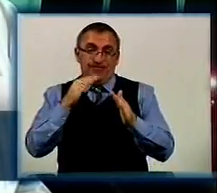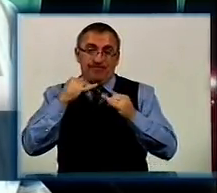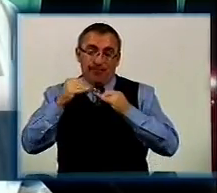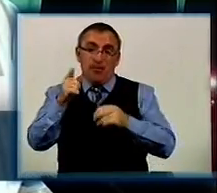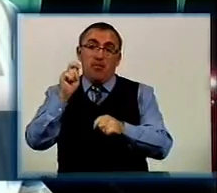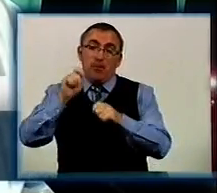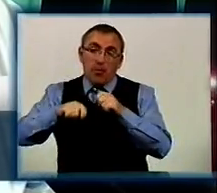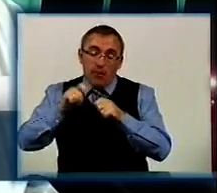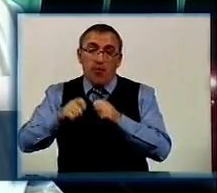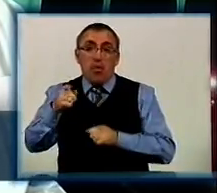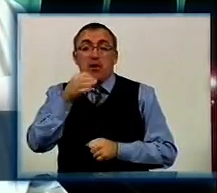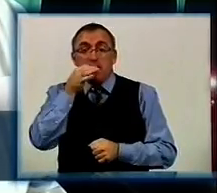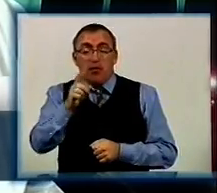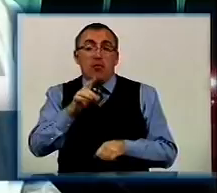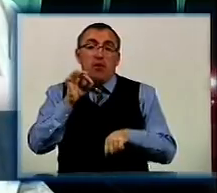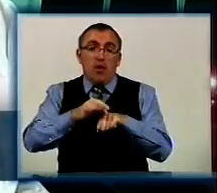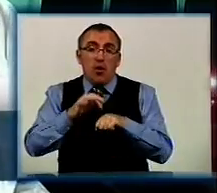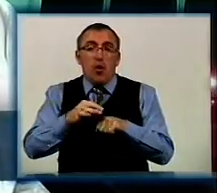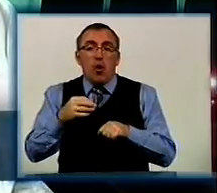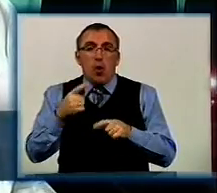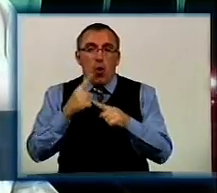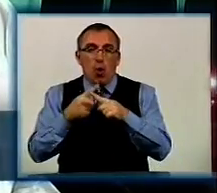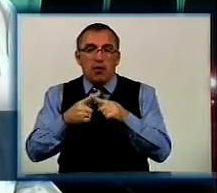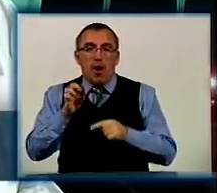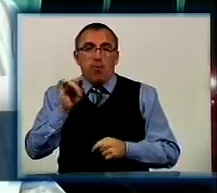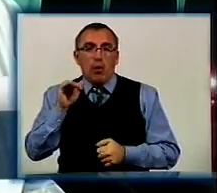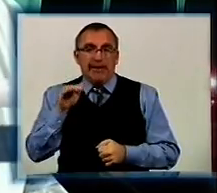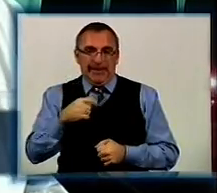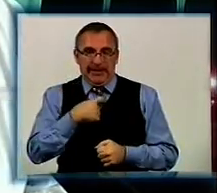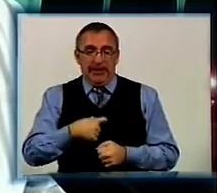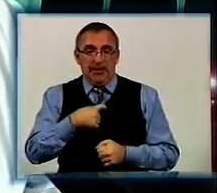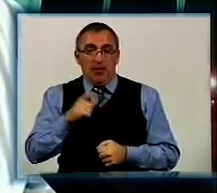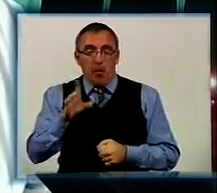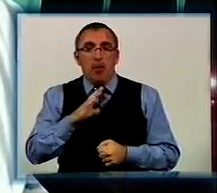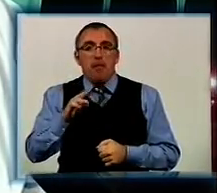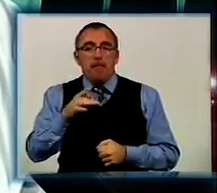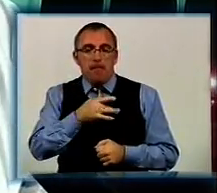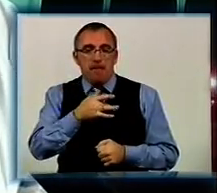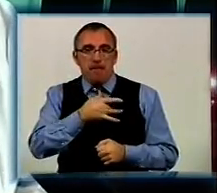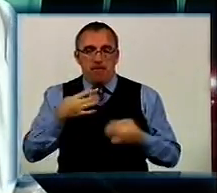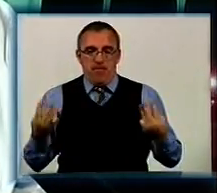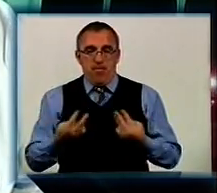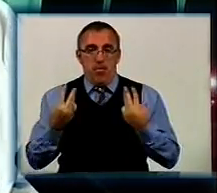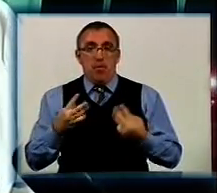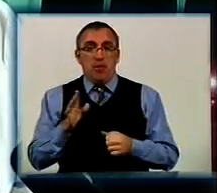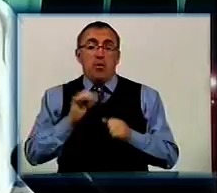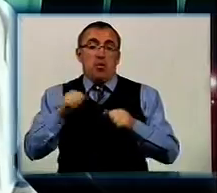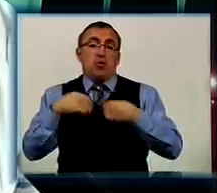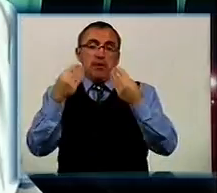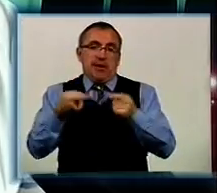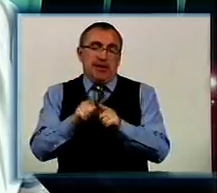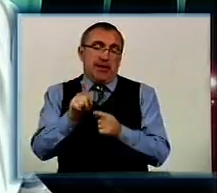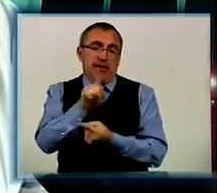проверитися, на що вона відповіла, що вона боліє хронічним бронхитом. І у неї була пневмонія в минулому року, теж можуть давати такі